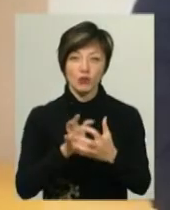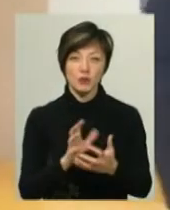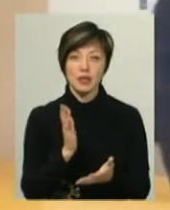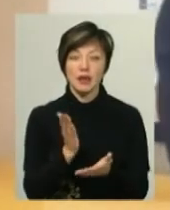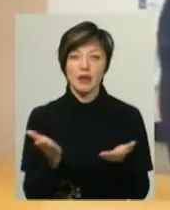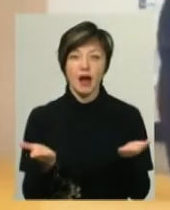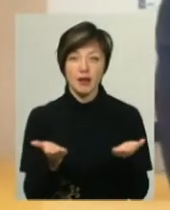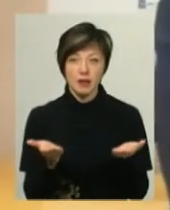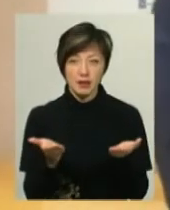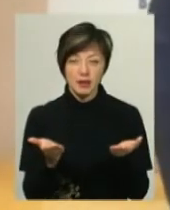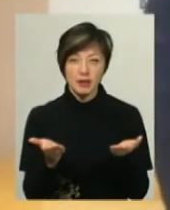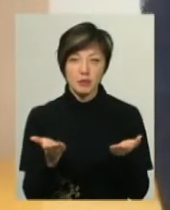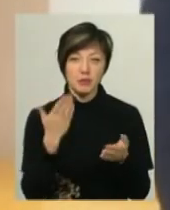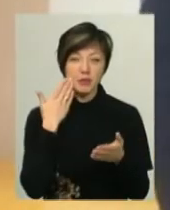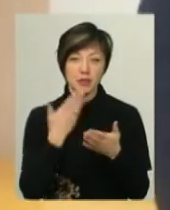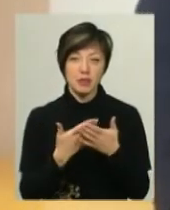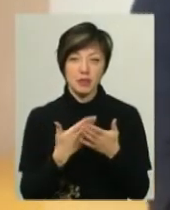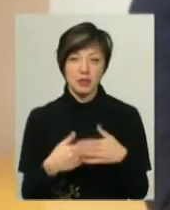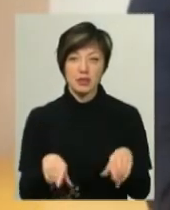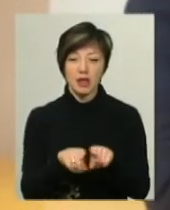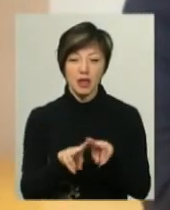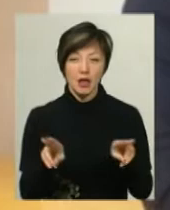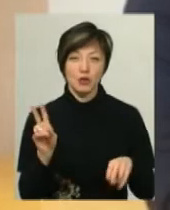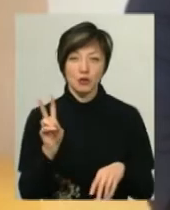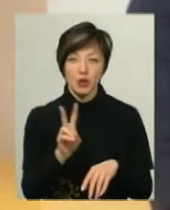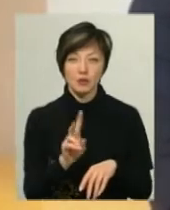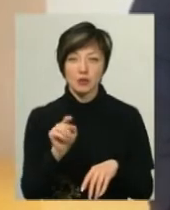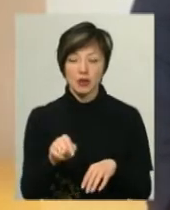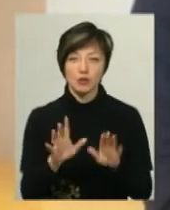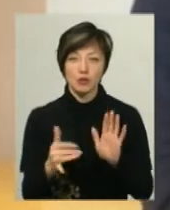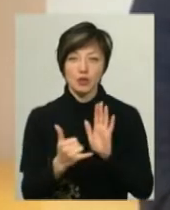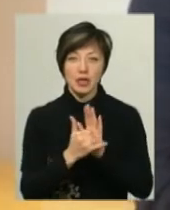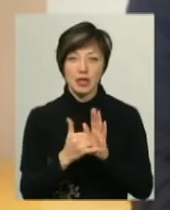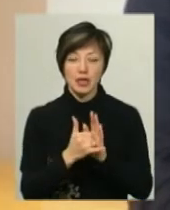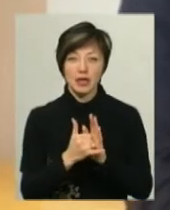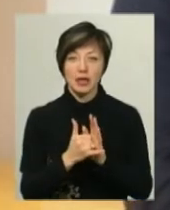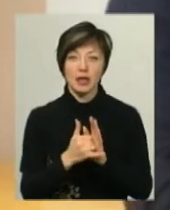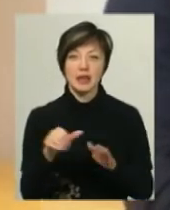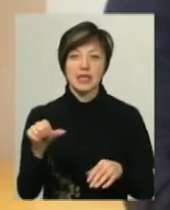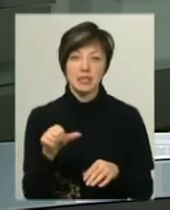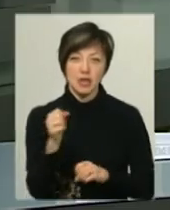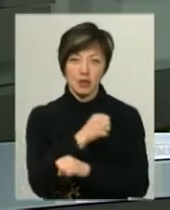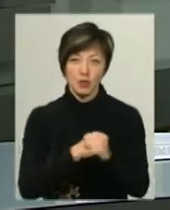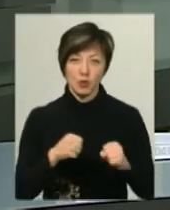які десь приблизно будуть такі, як і тролейбуси, тільки що там будуть стояти дизельні двигуни.